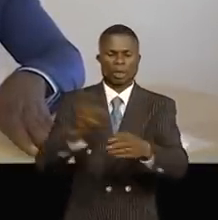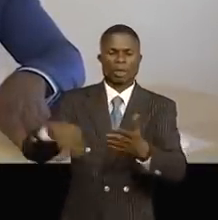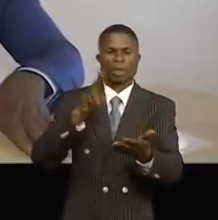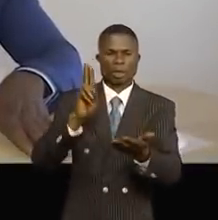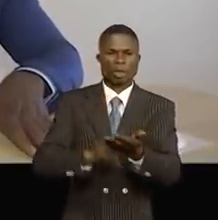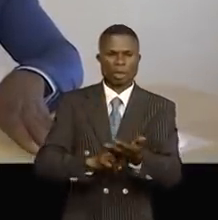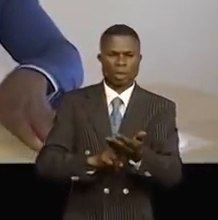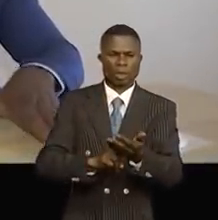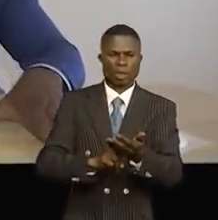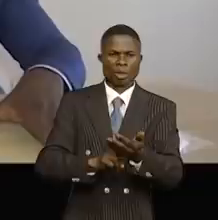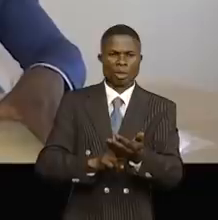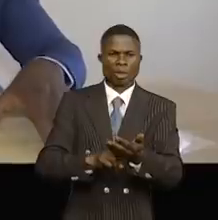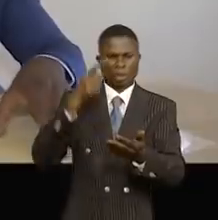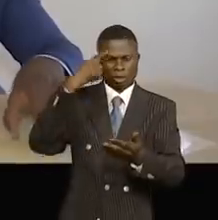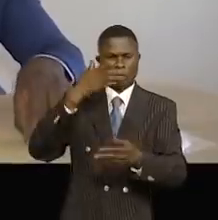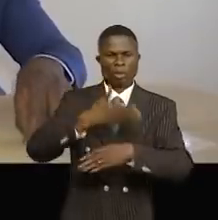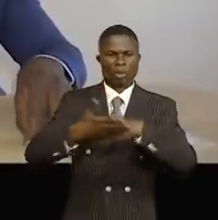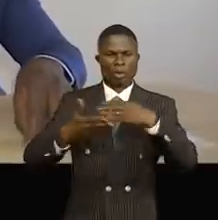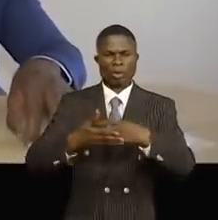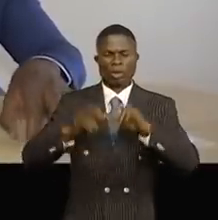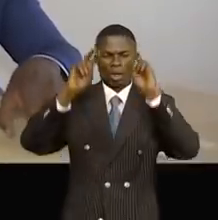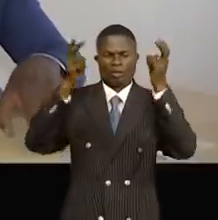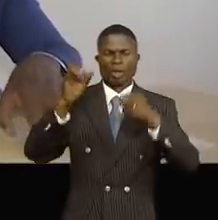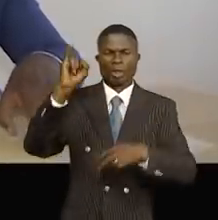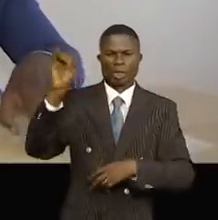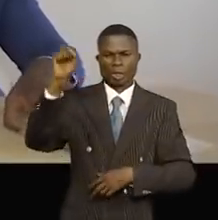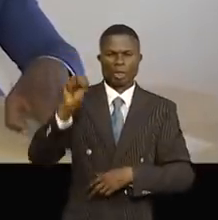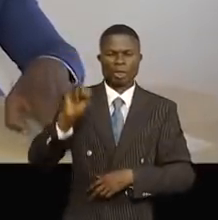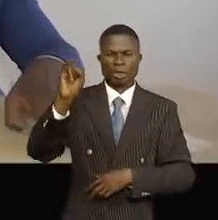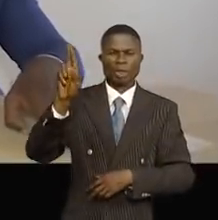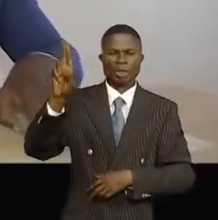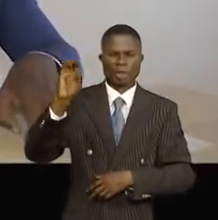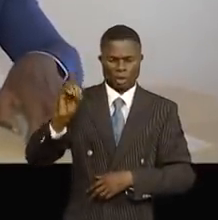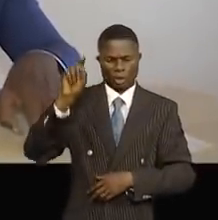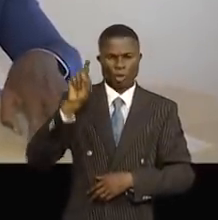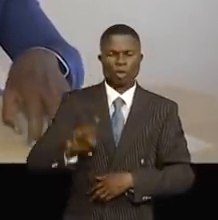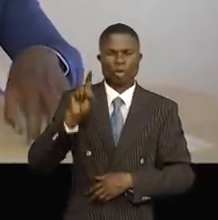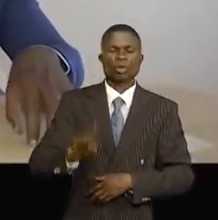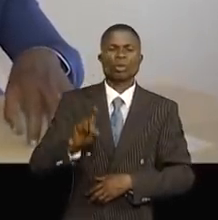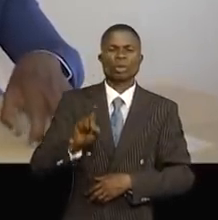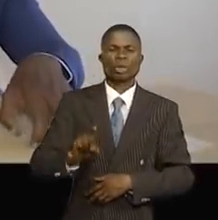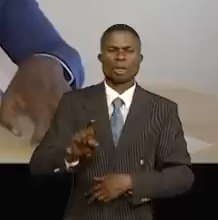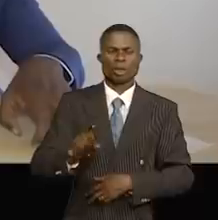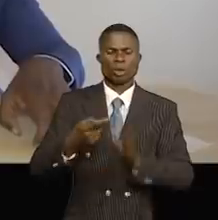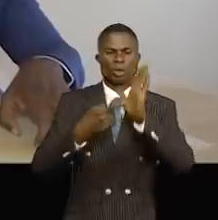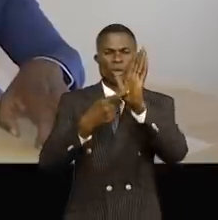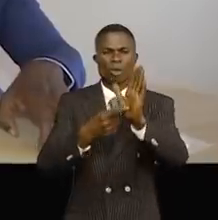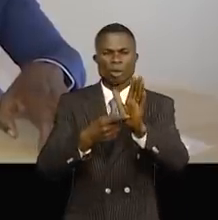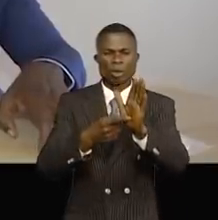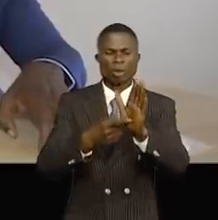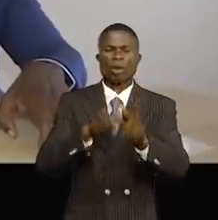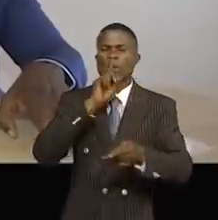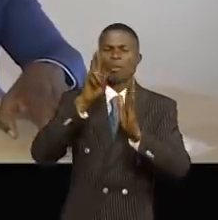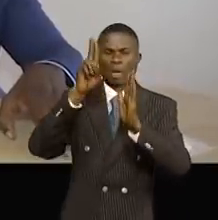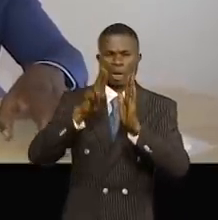pour la soif de la vie d'Isirao qui devra être présenté aussi au Parlement,